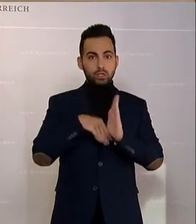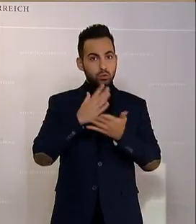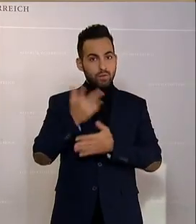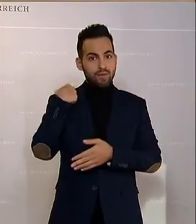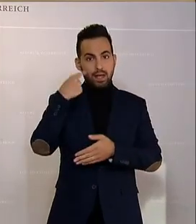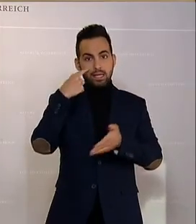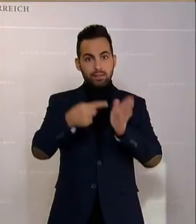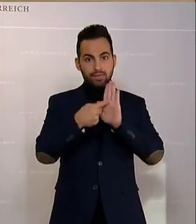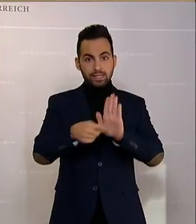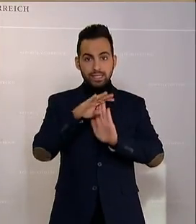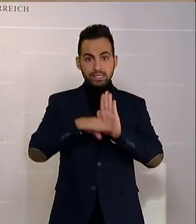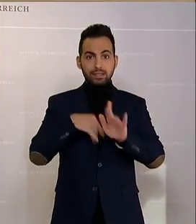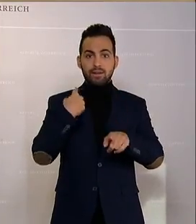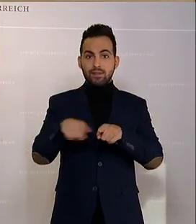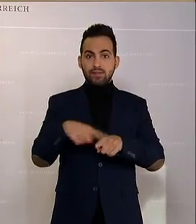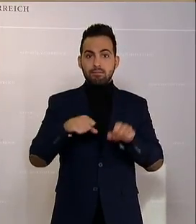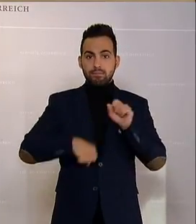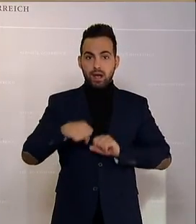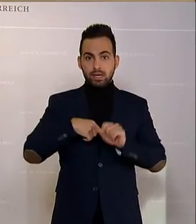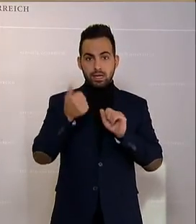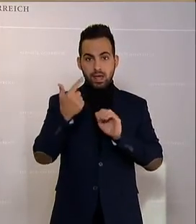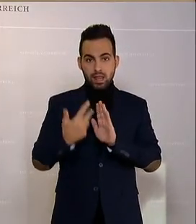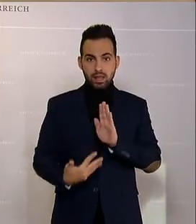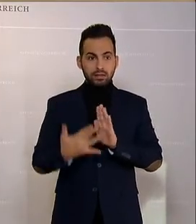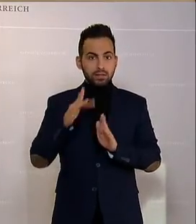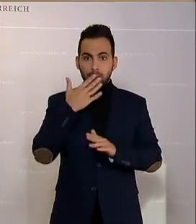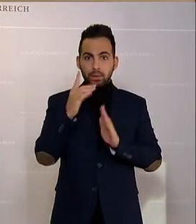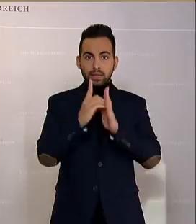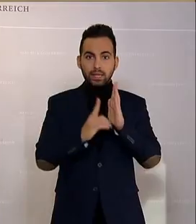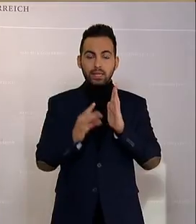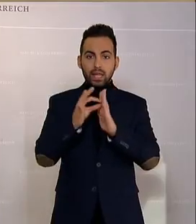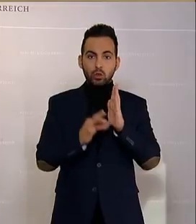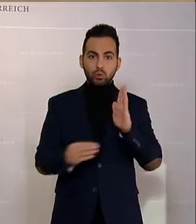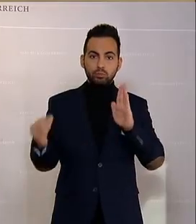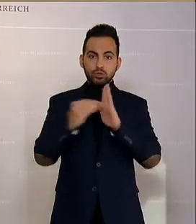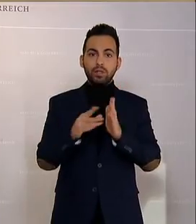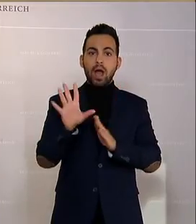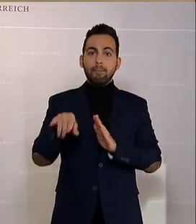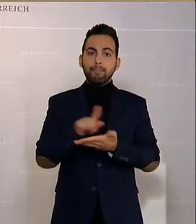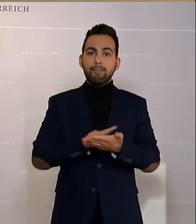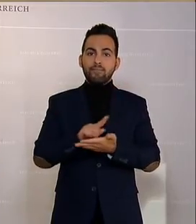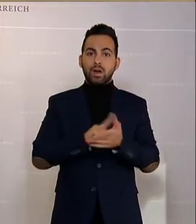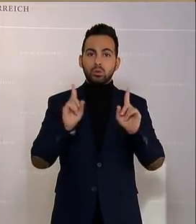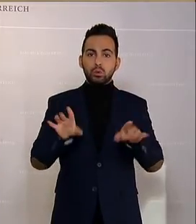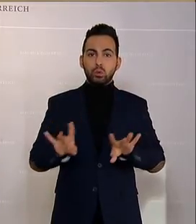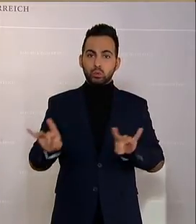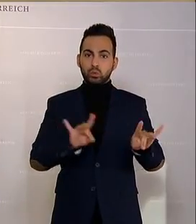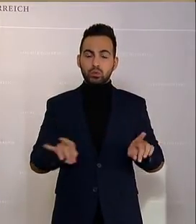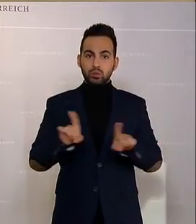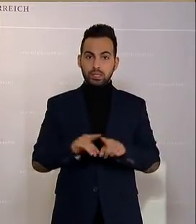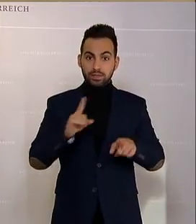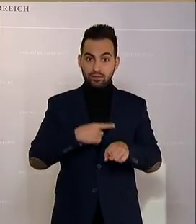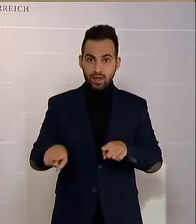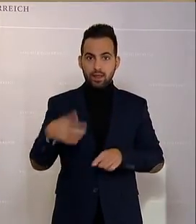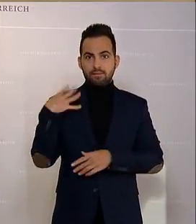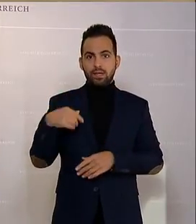das Gesetz mangelhaft ist, nämlich insoweit, als dass da gar kein Datum drinnen steht, ab wann das zu tun ist. Und denselben Fehler machen Sie jetzt wieder. Sie